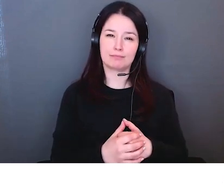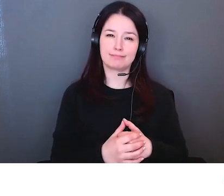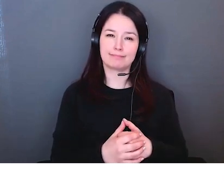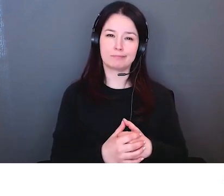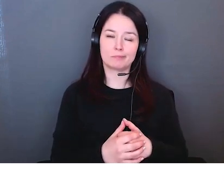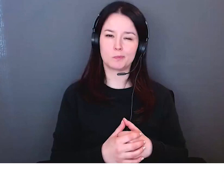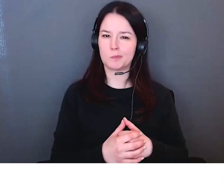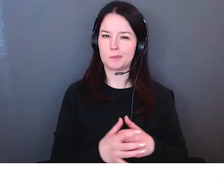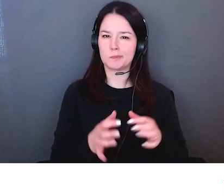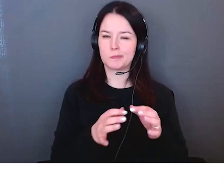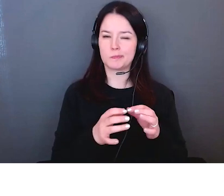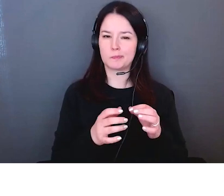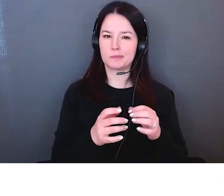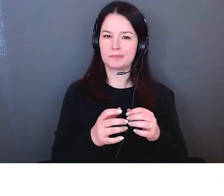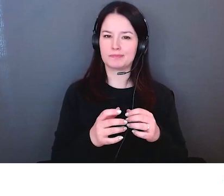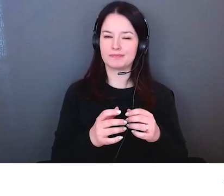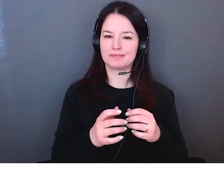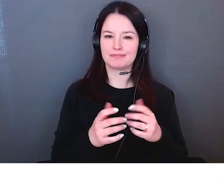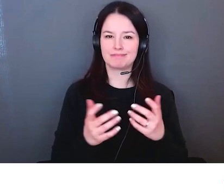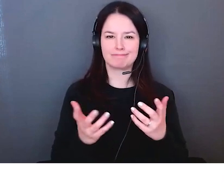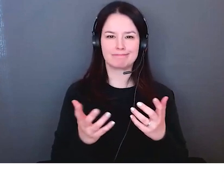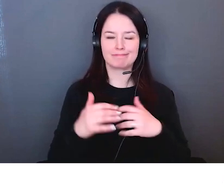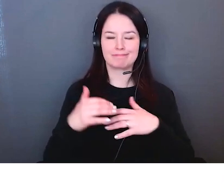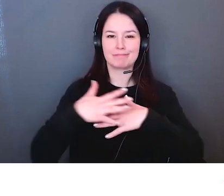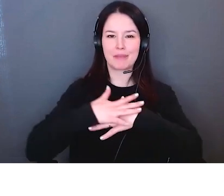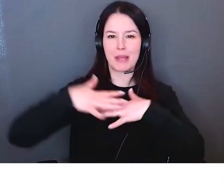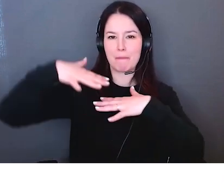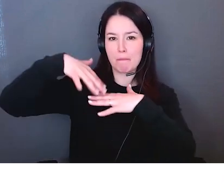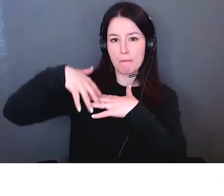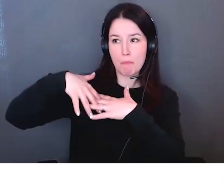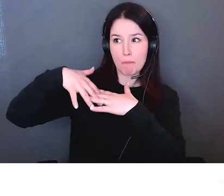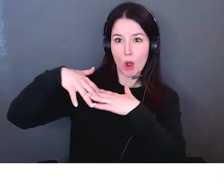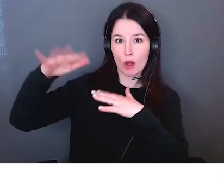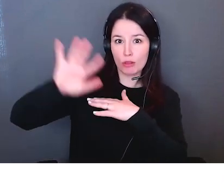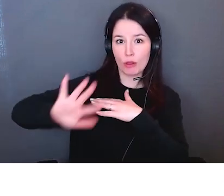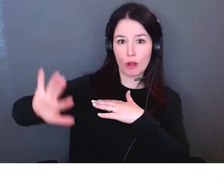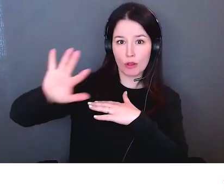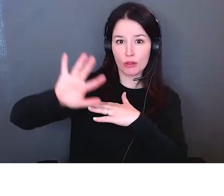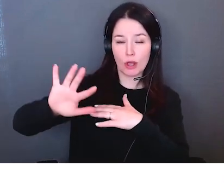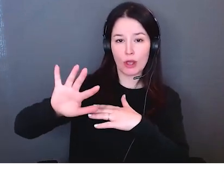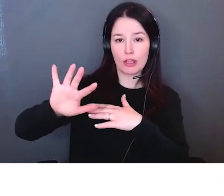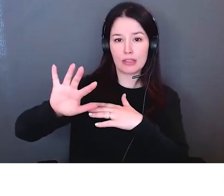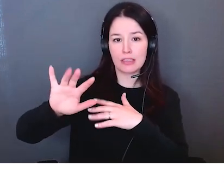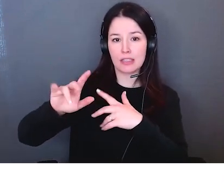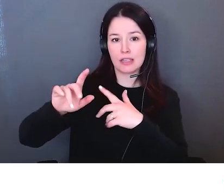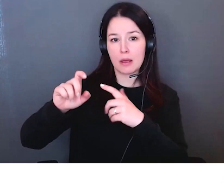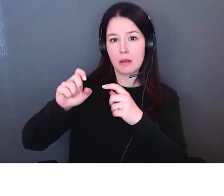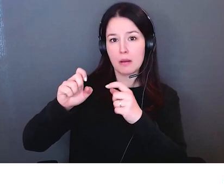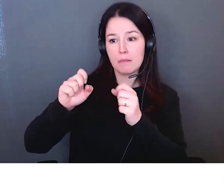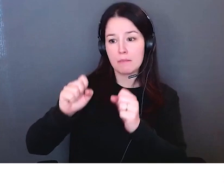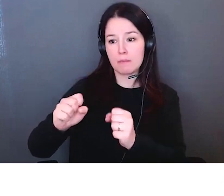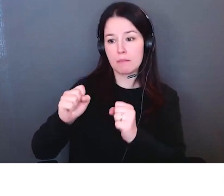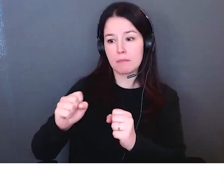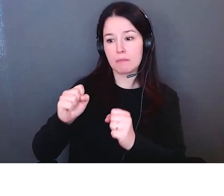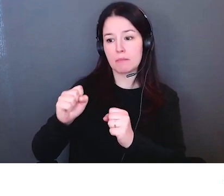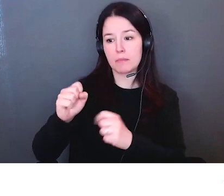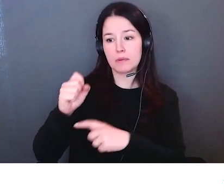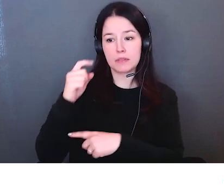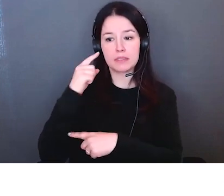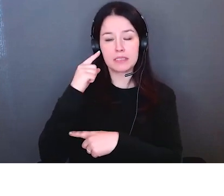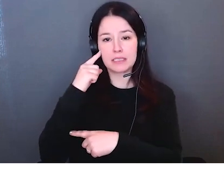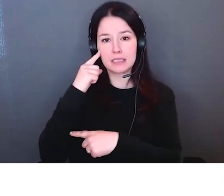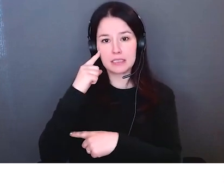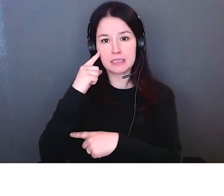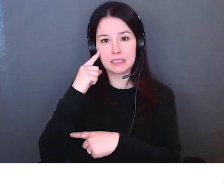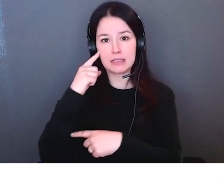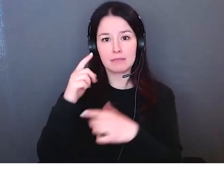ont à offrir à travers ces formes de pensée qu'ils ont et on avait un contexte d'égalité avec tout